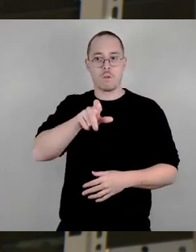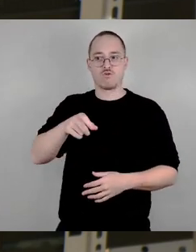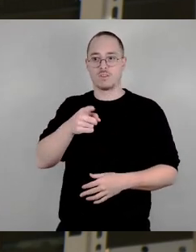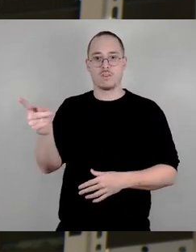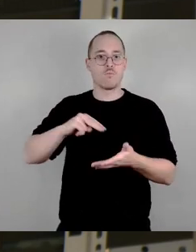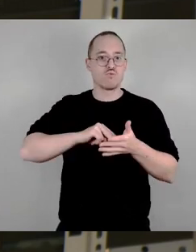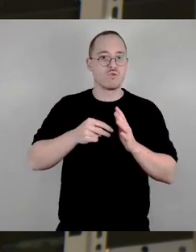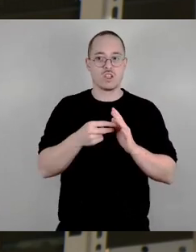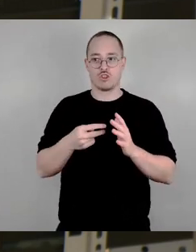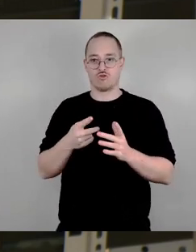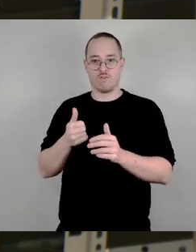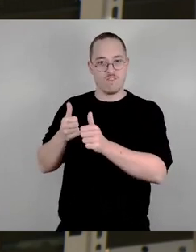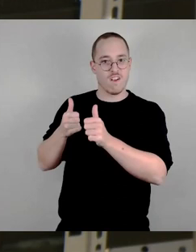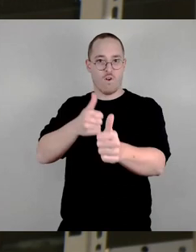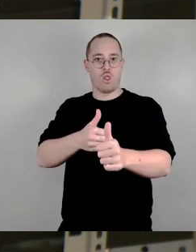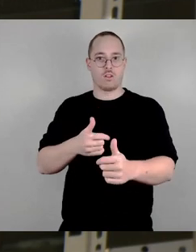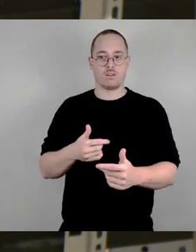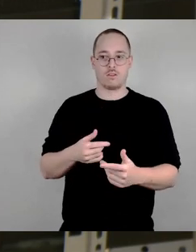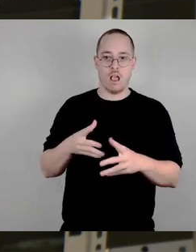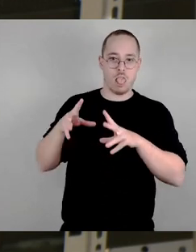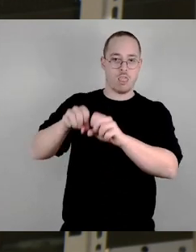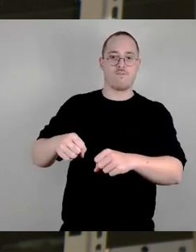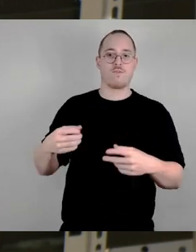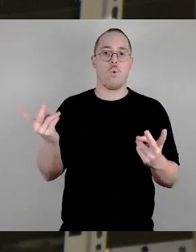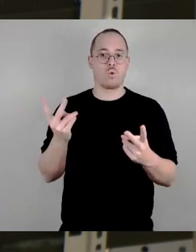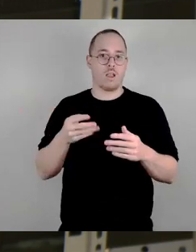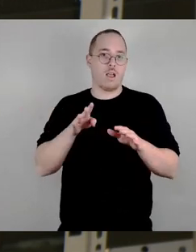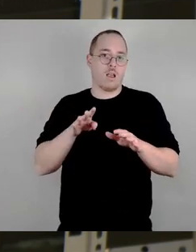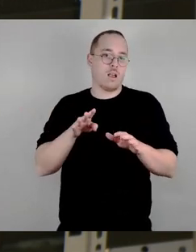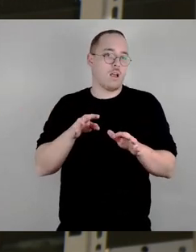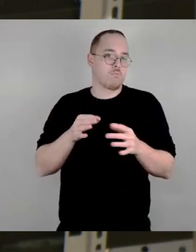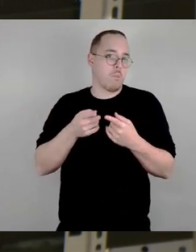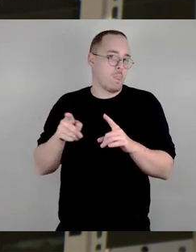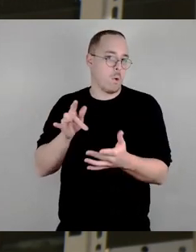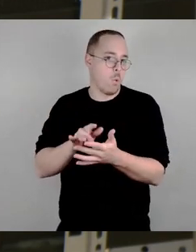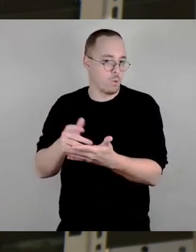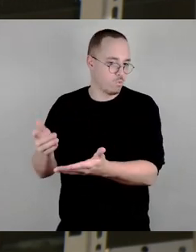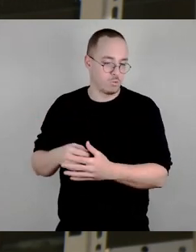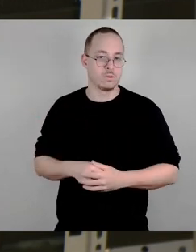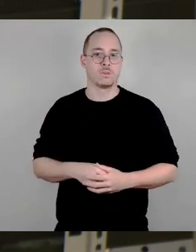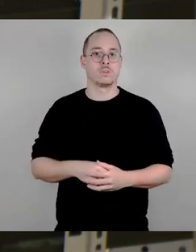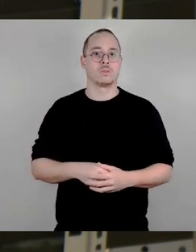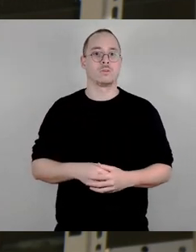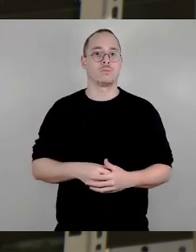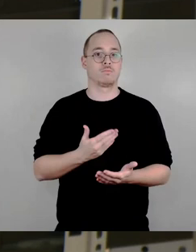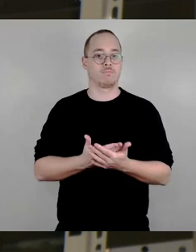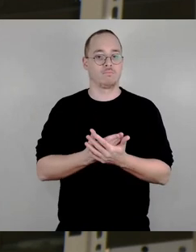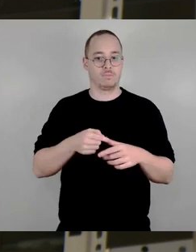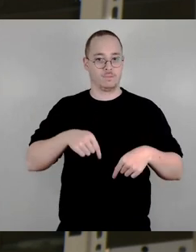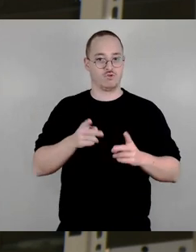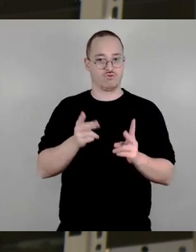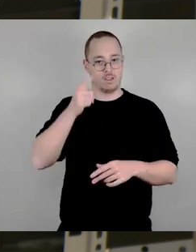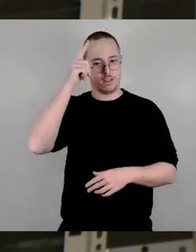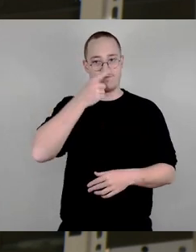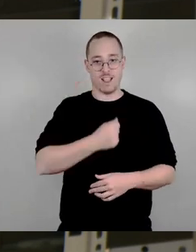ihre, also unsere Entscheidung im Stadtrat bis heute in großer Zahl mit. Dresden muss